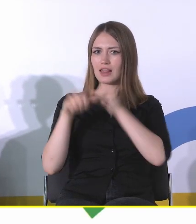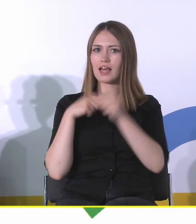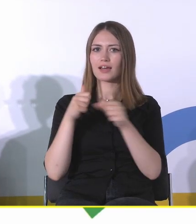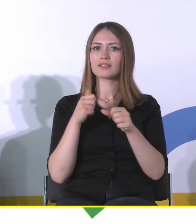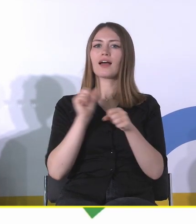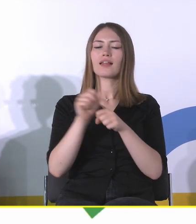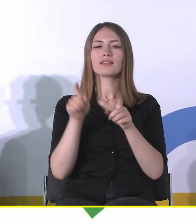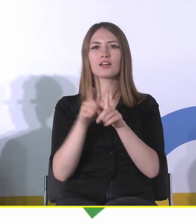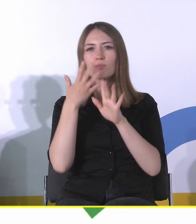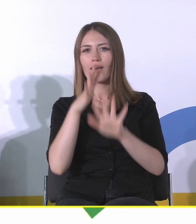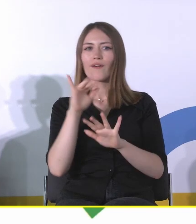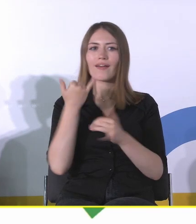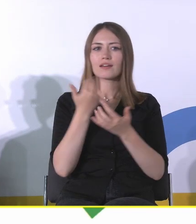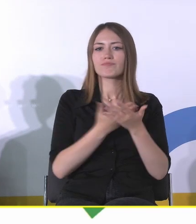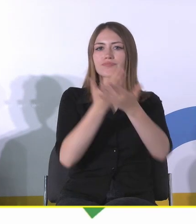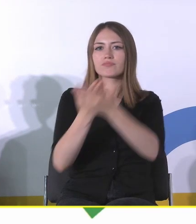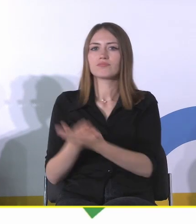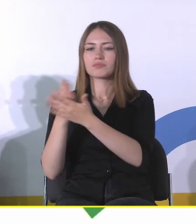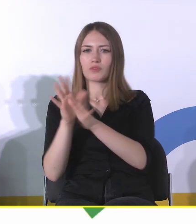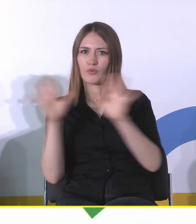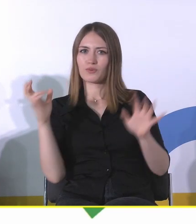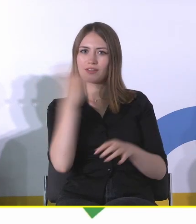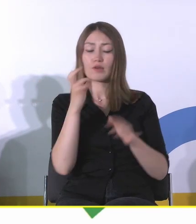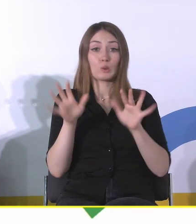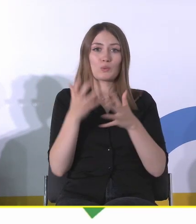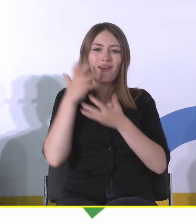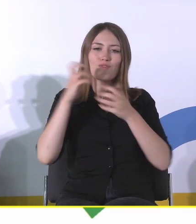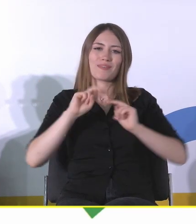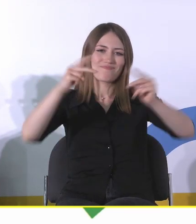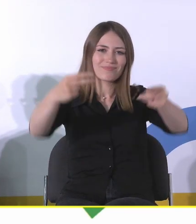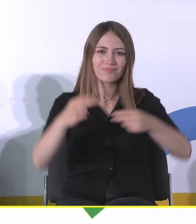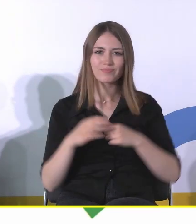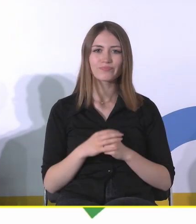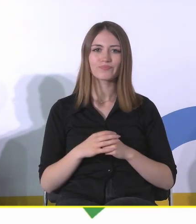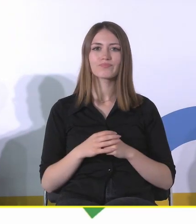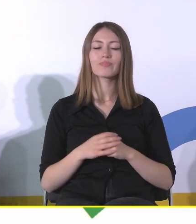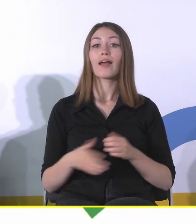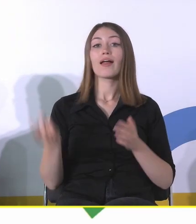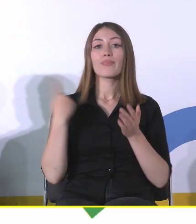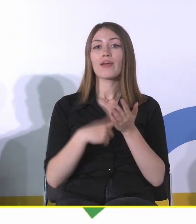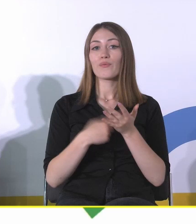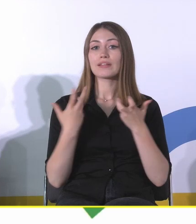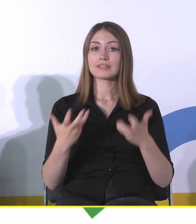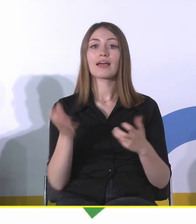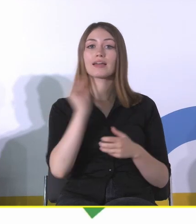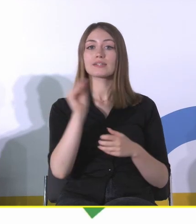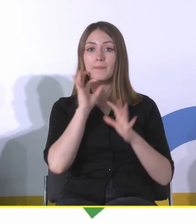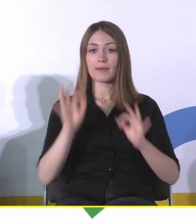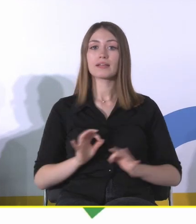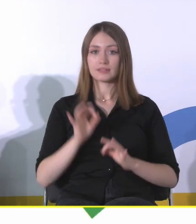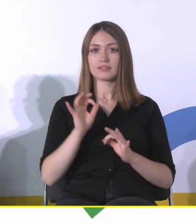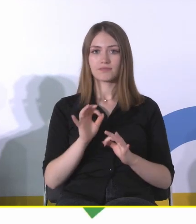ciekawych inicjatyw. To tylko taka krótka informacja. To na koniec chciałem się zwrócić jeszcze do Pani Profesor Moniki Bogdanowskiej.